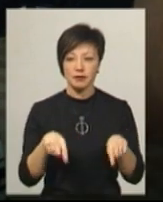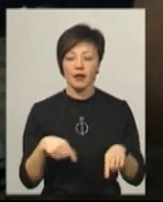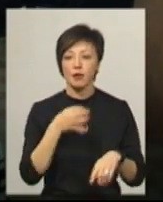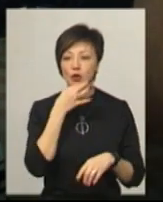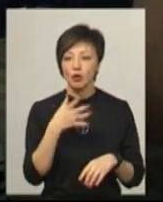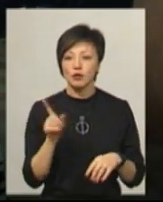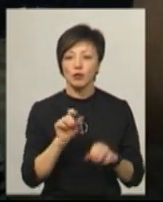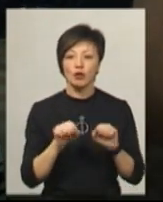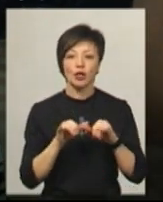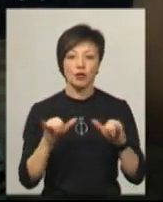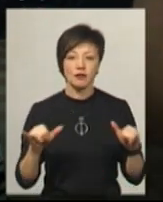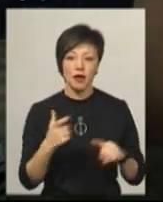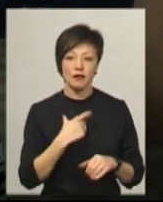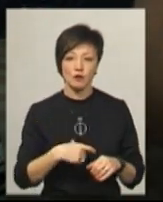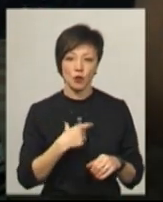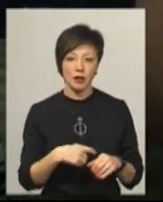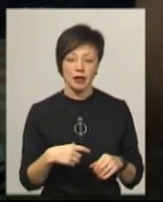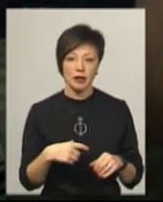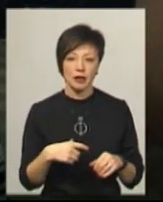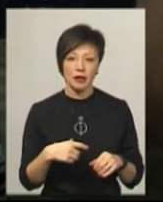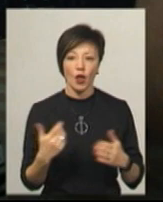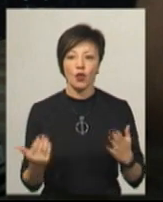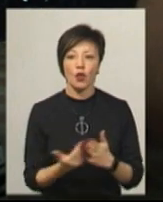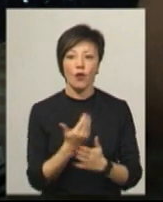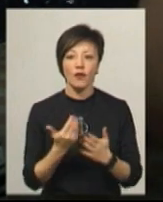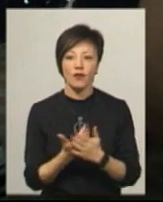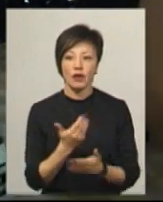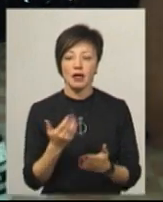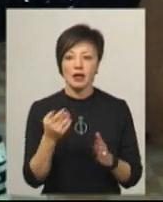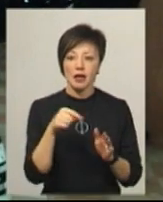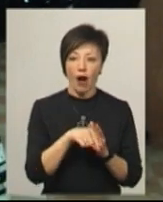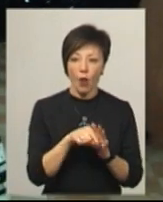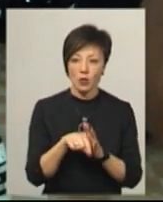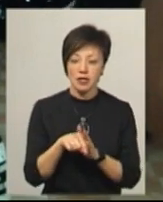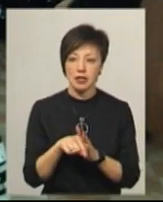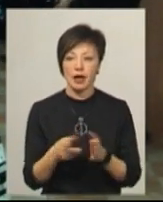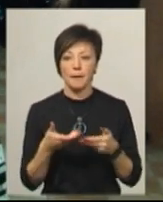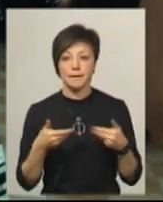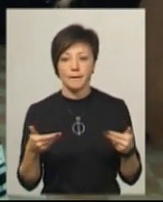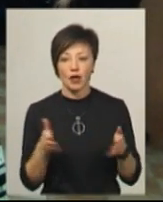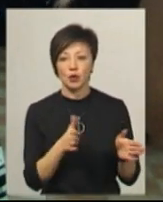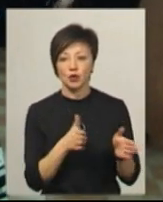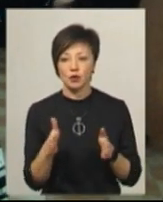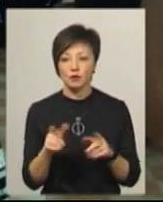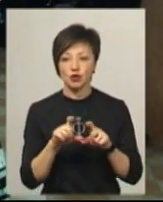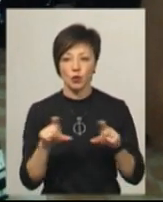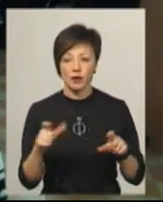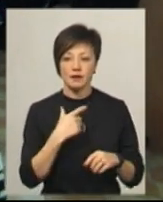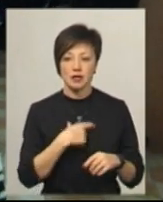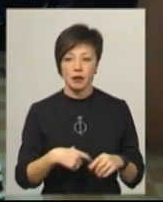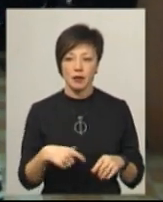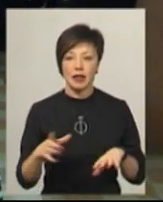можна розвивати в собі нові якості. ми готуємося в школі, себе,